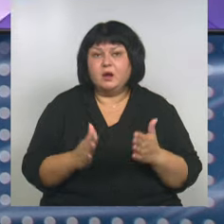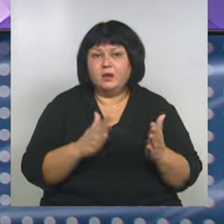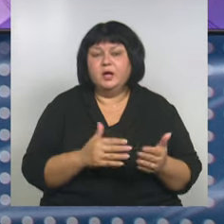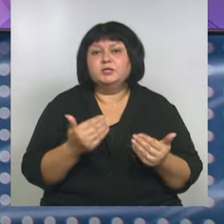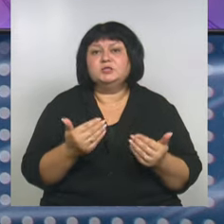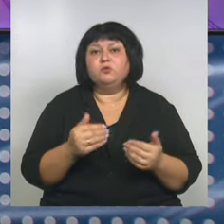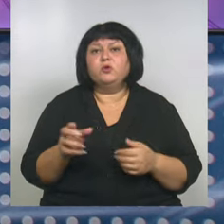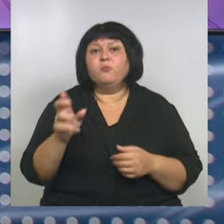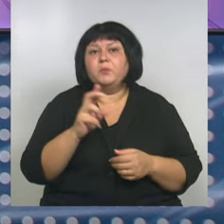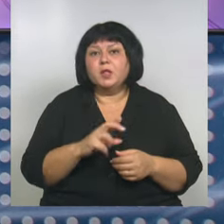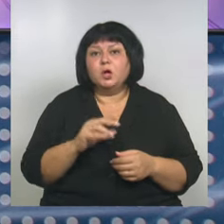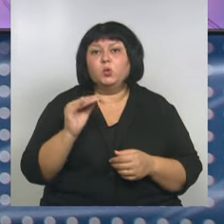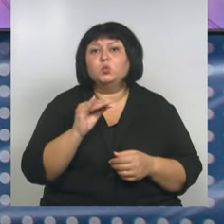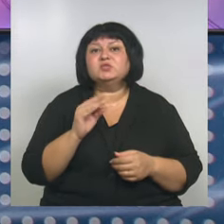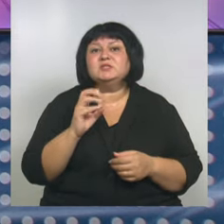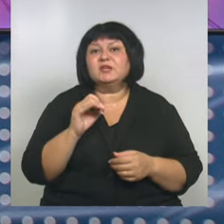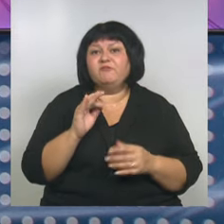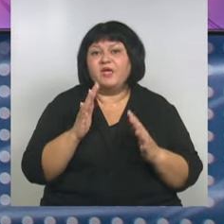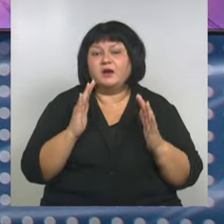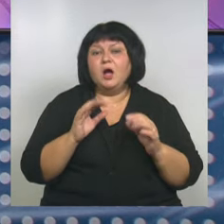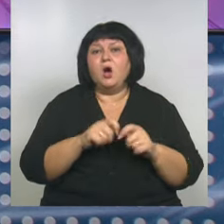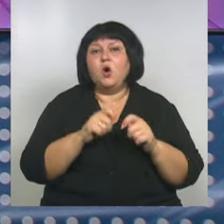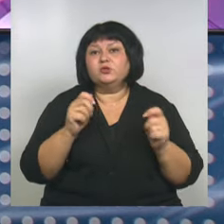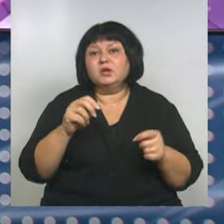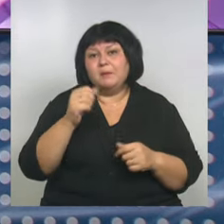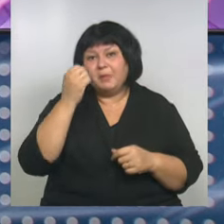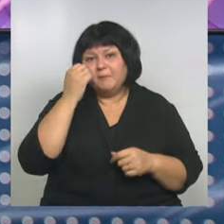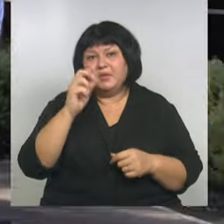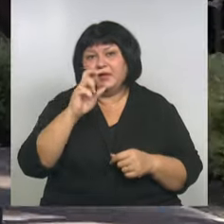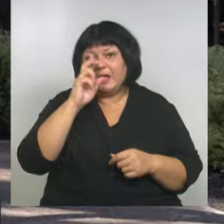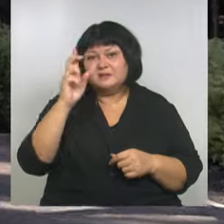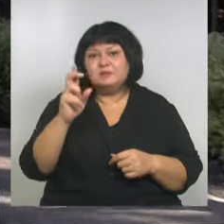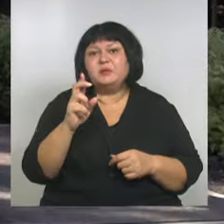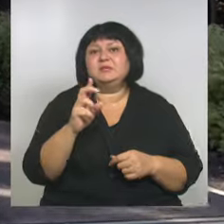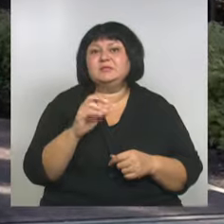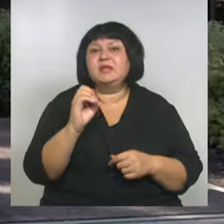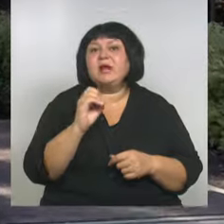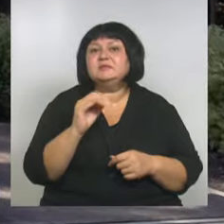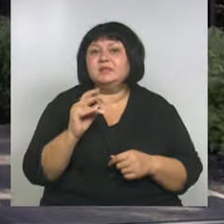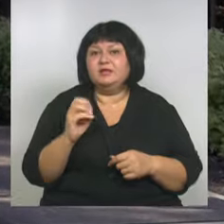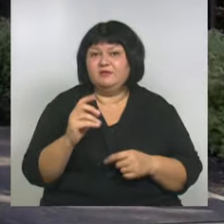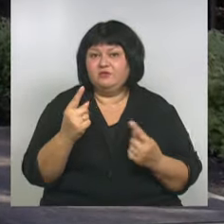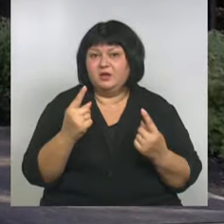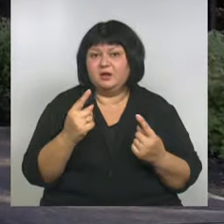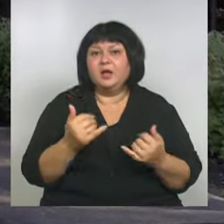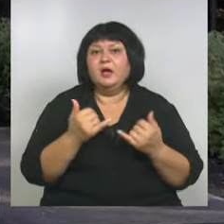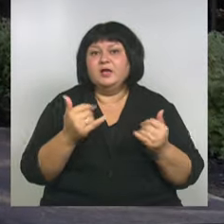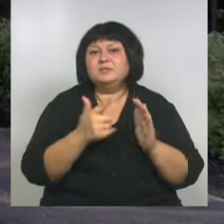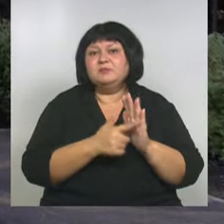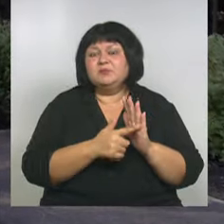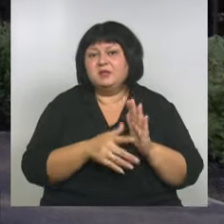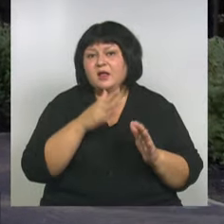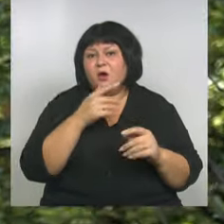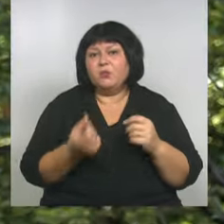Сегодня в Белгороде, в Южном сквере, открыли памятник императрице Екатерине Великой. Бюст появился в честь 70-летия со дня